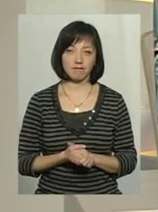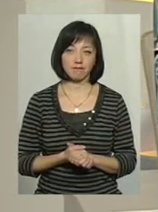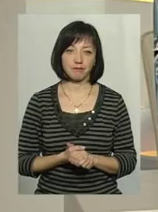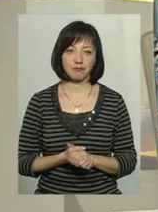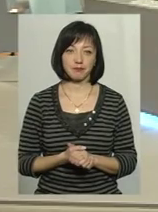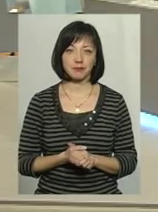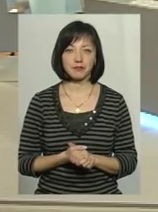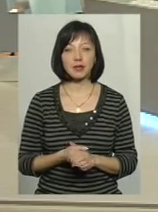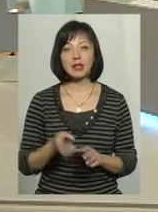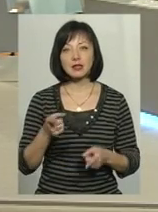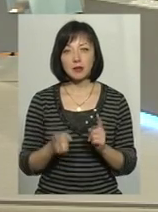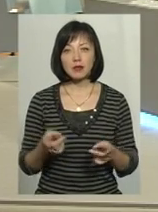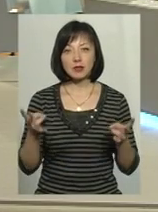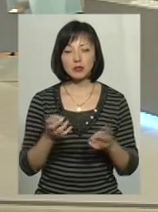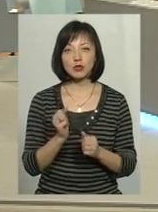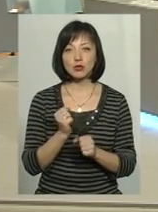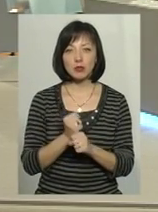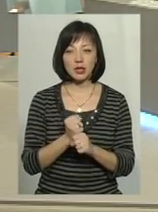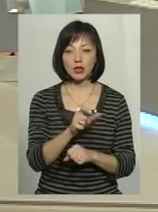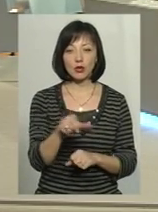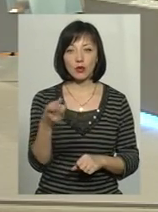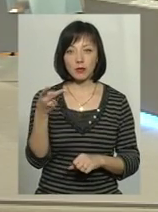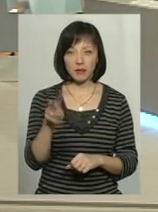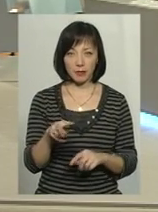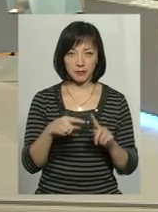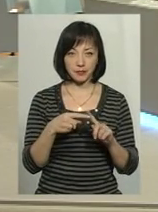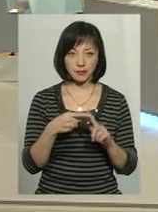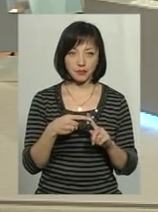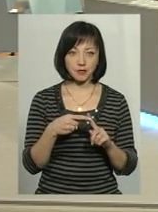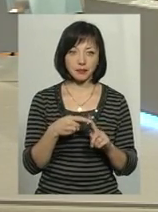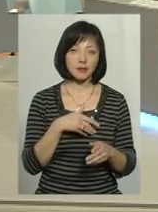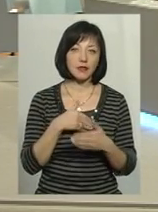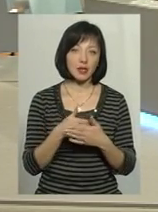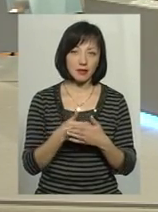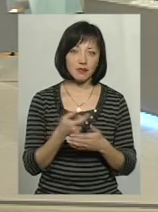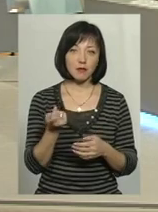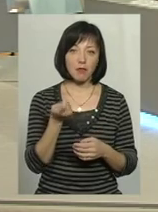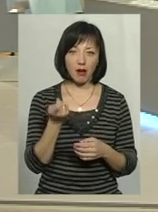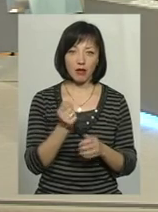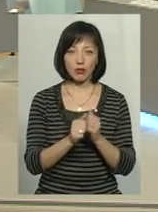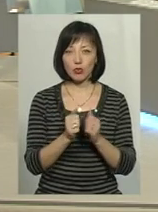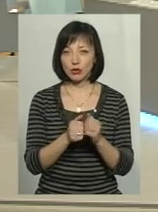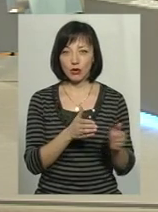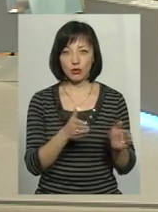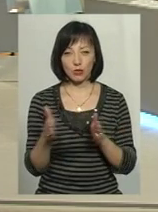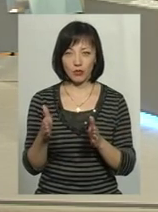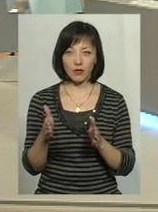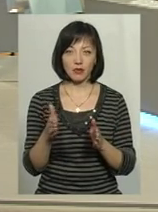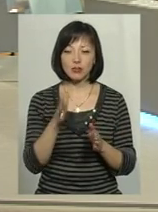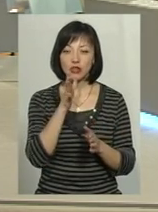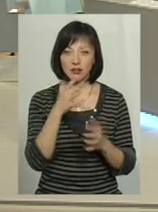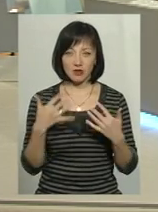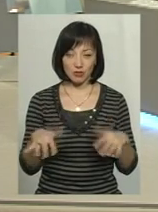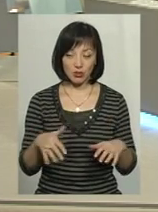Насправді, потрібно зробити громадянам дві речі. Тому що активістів, насправді, мало і не кожен готовий придяти баку по часу цьому.